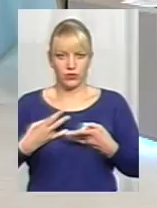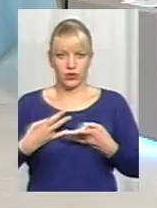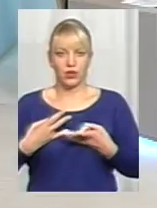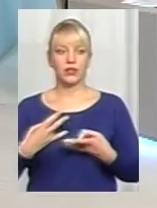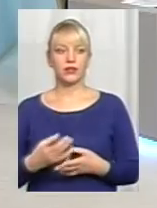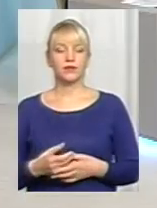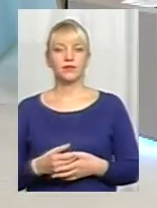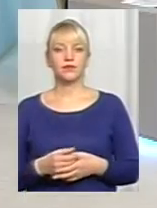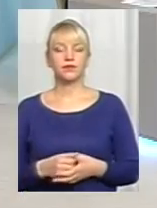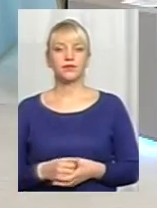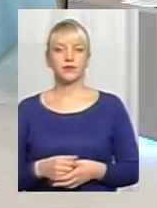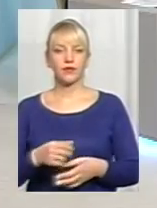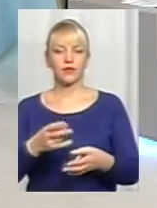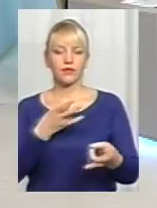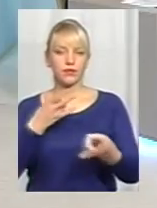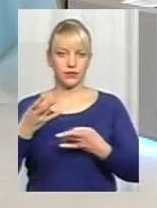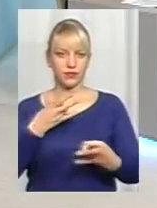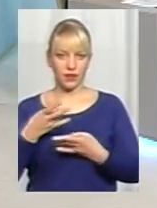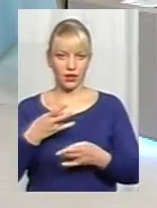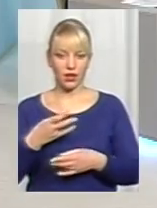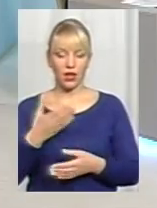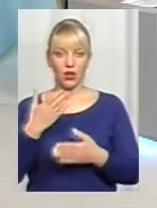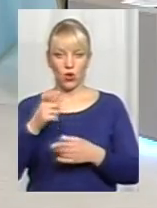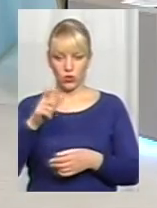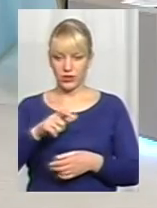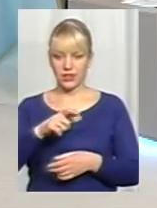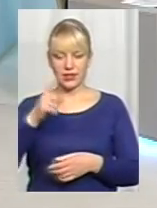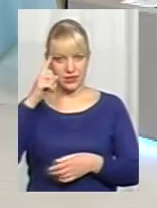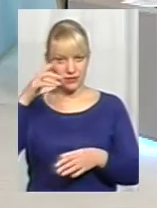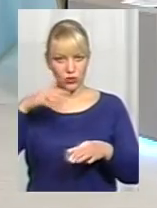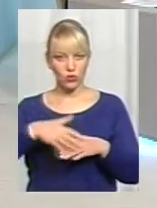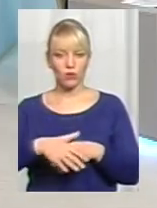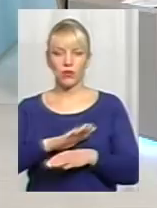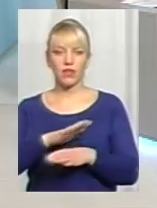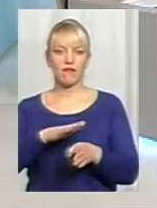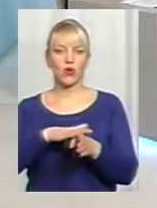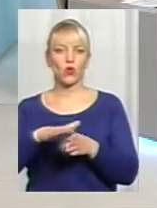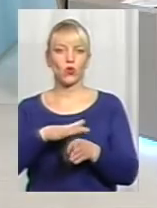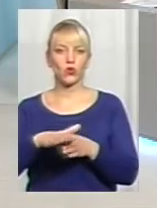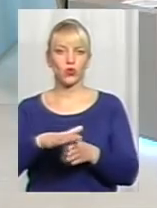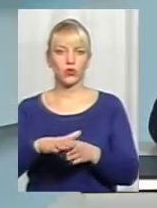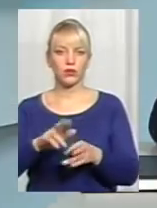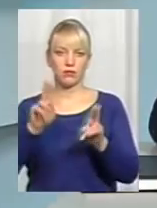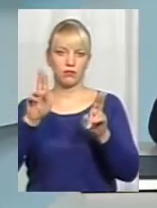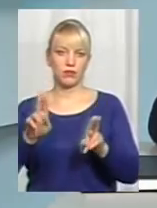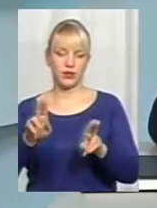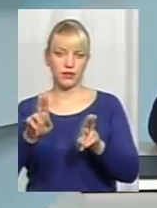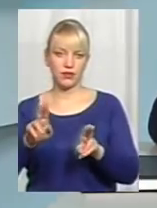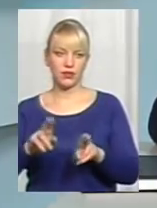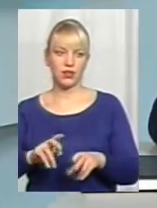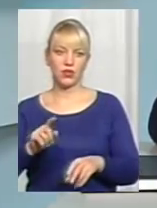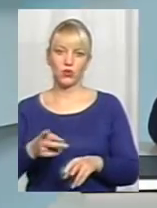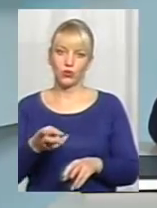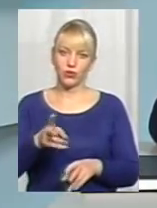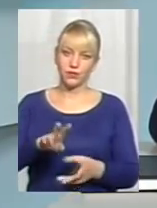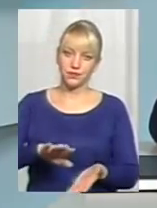засуджених членів ушкодження. Тобто засуджені вже свідомо йдуть на невиконання, при тому, що вимагають певні права. Ну, тут є ситуація.